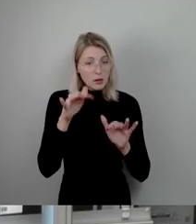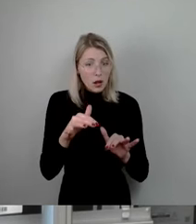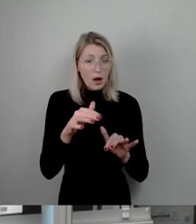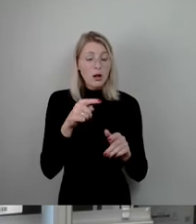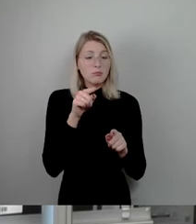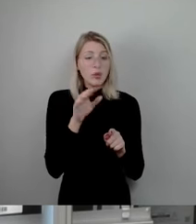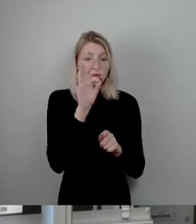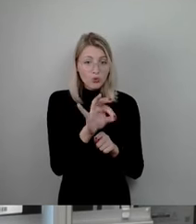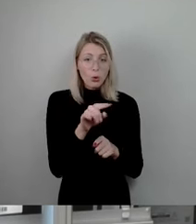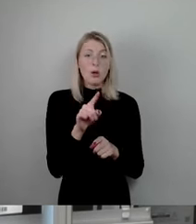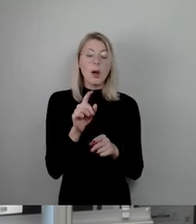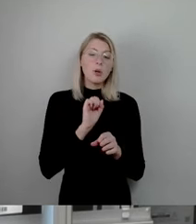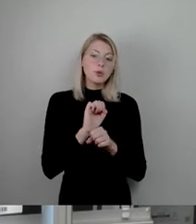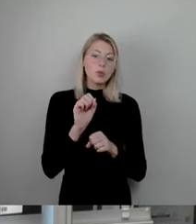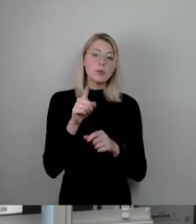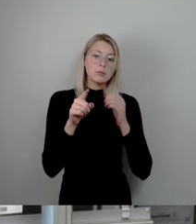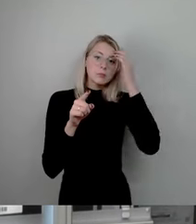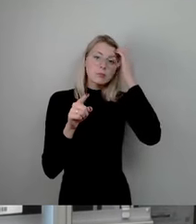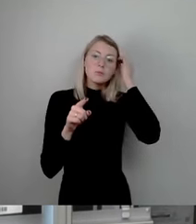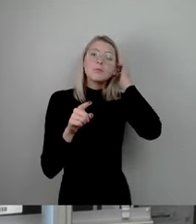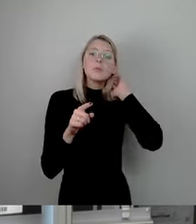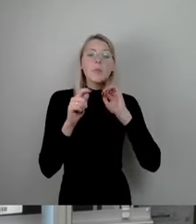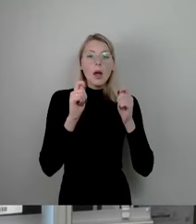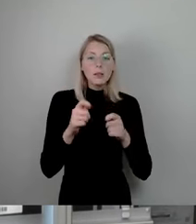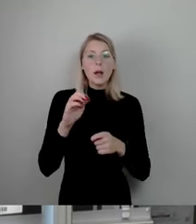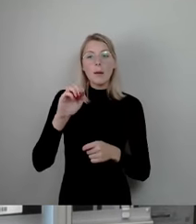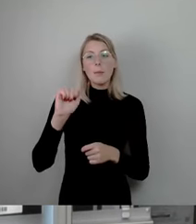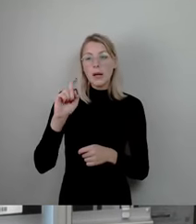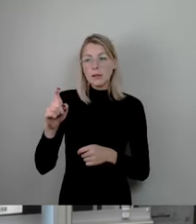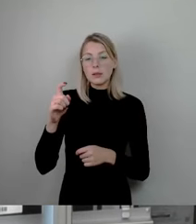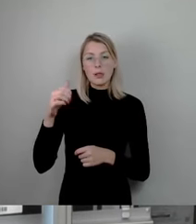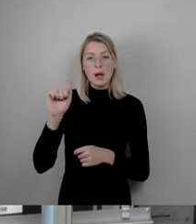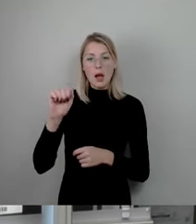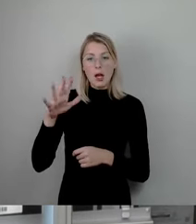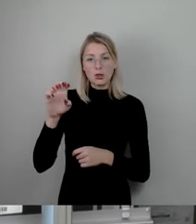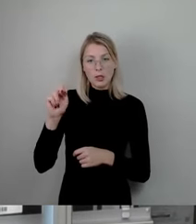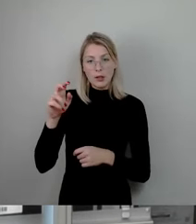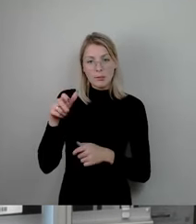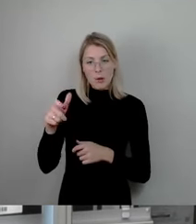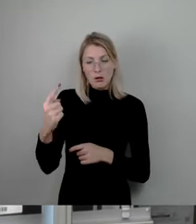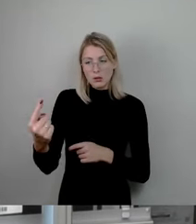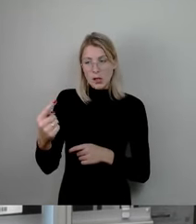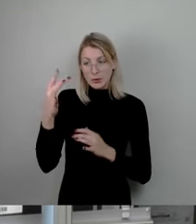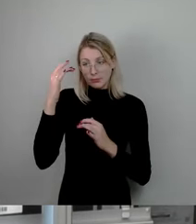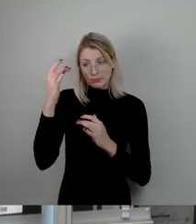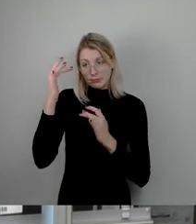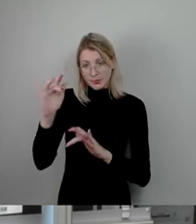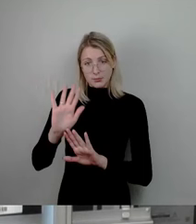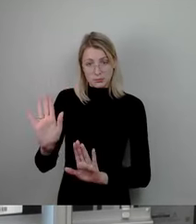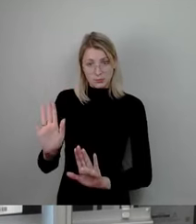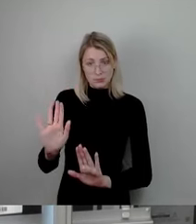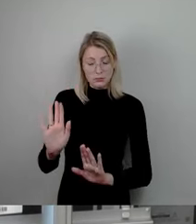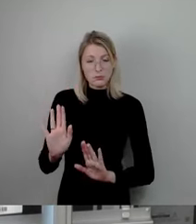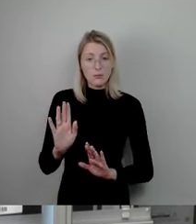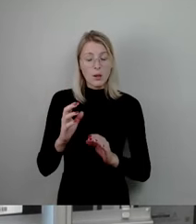Und den Antrag von Max Aschenbach werden wir natürlich auch nicht zustimmen. Klar, zurzeit ist es wirklich so, dass viele vielleicht auch in